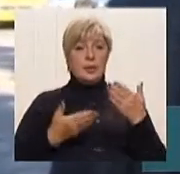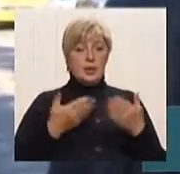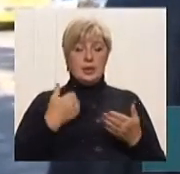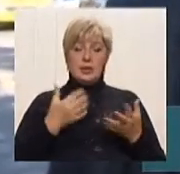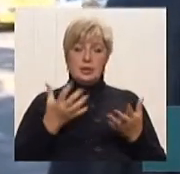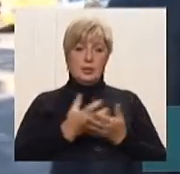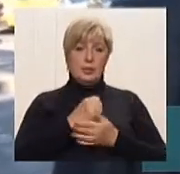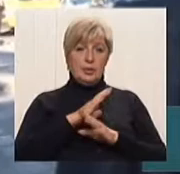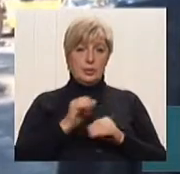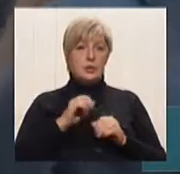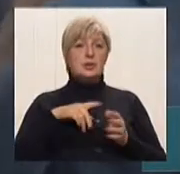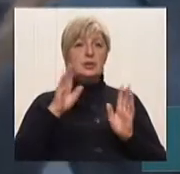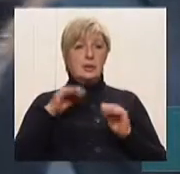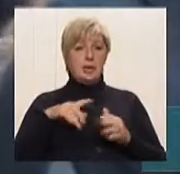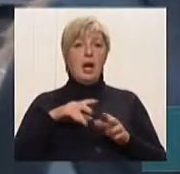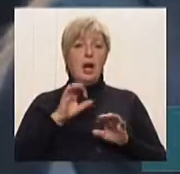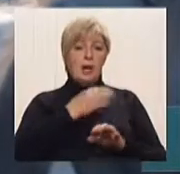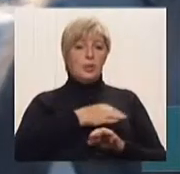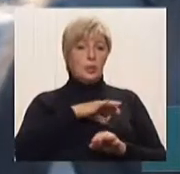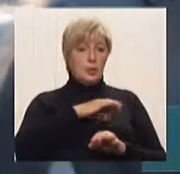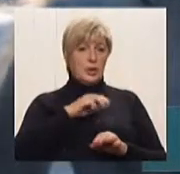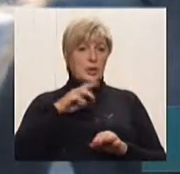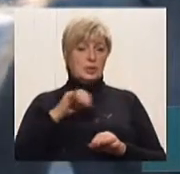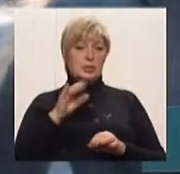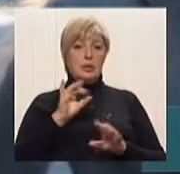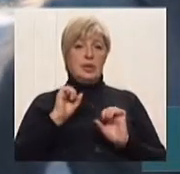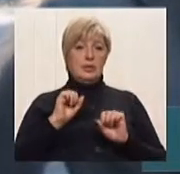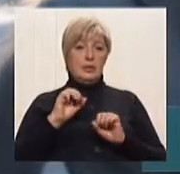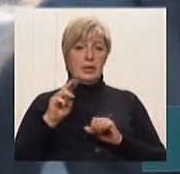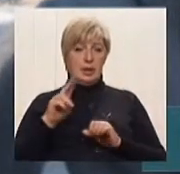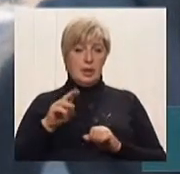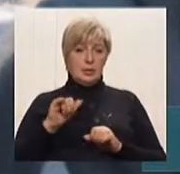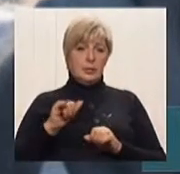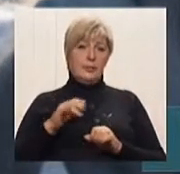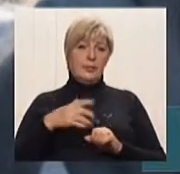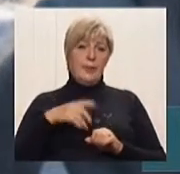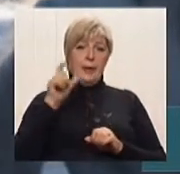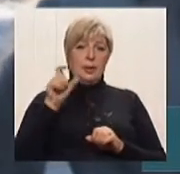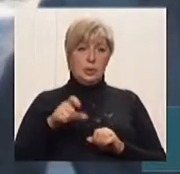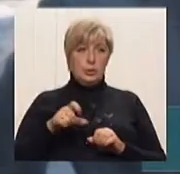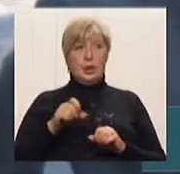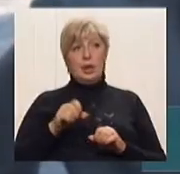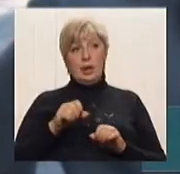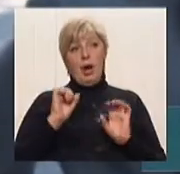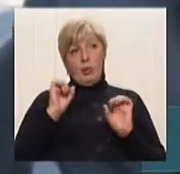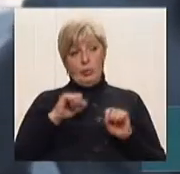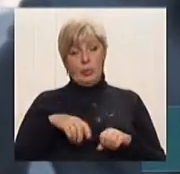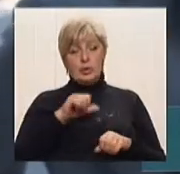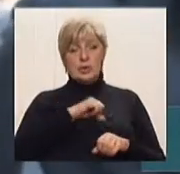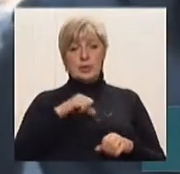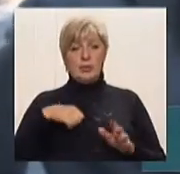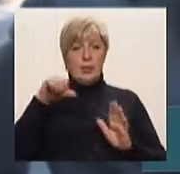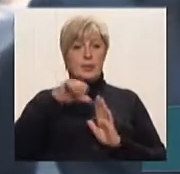юриста і к адвокату. Виходячи з закони, то людина має право представляти свої права в суді сама, без юридичної